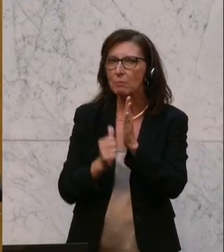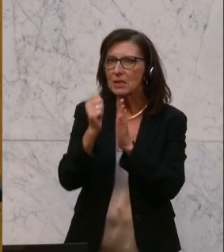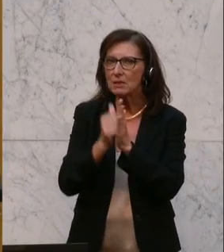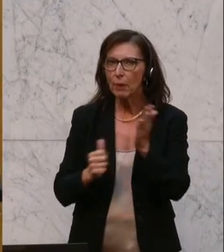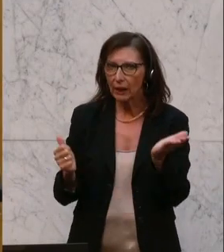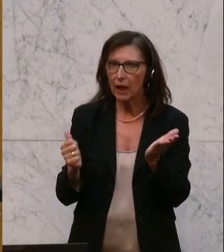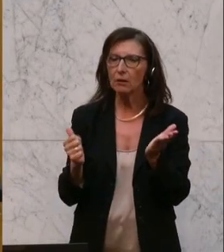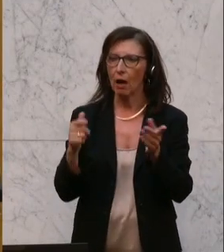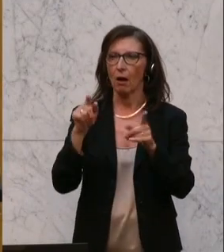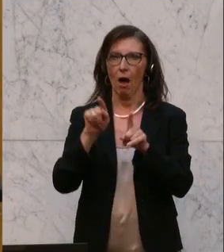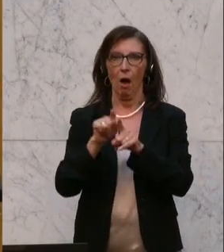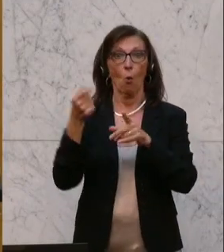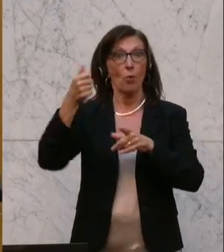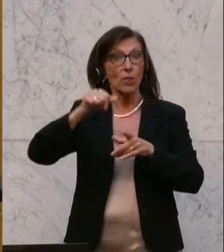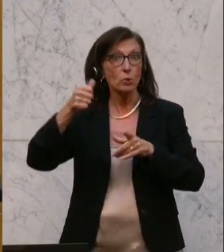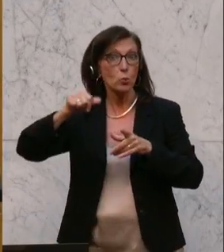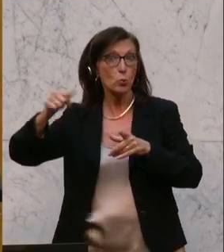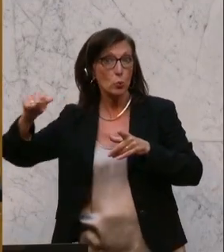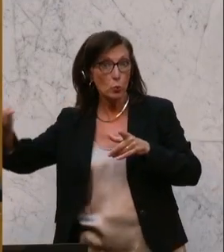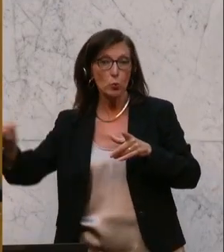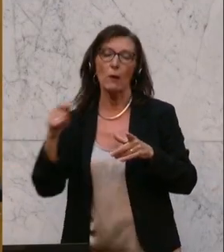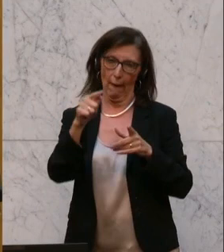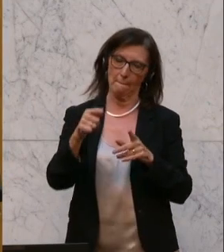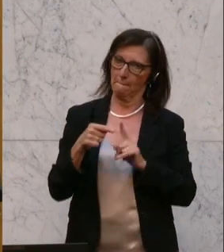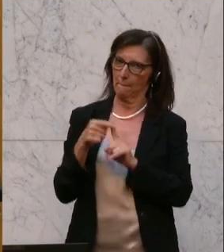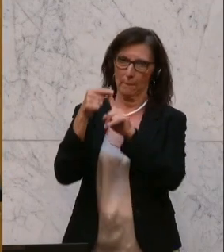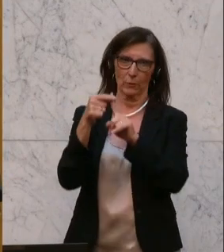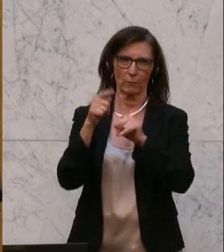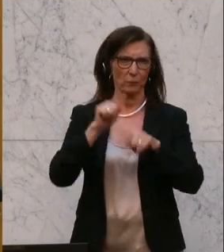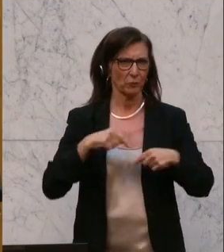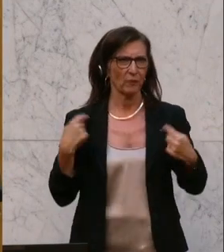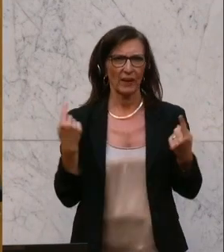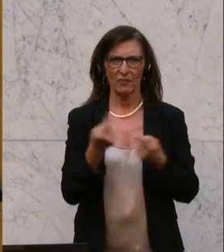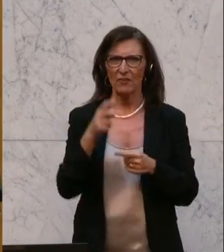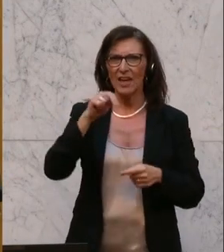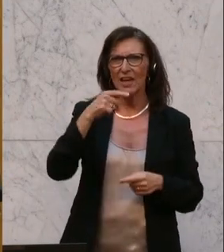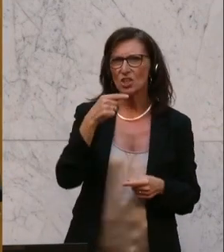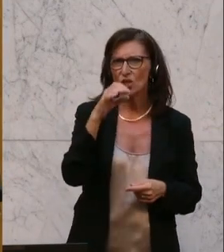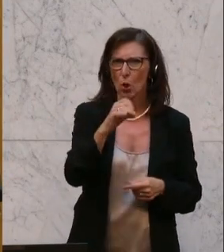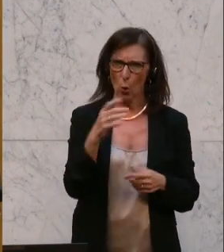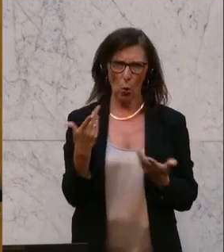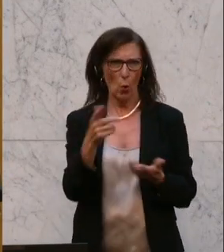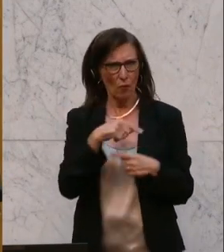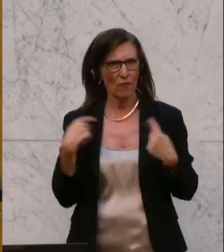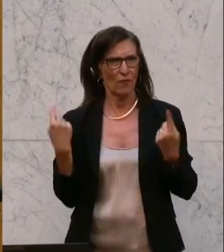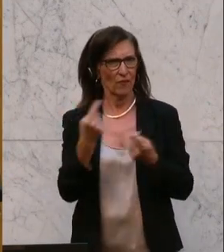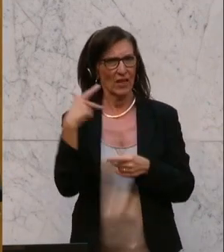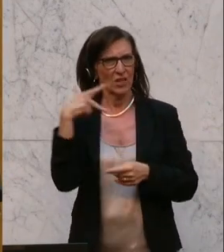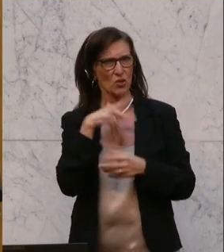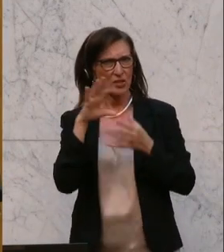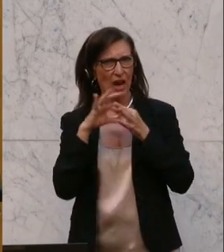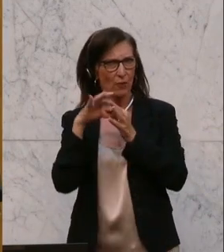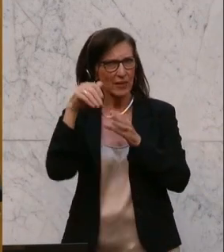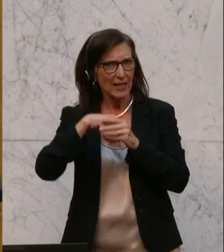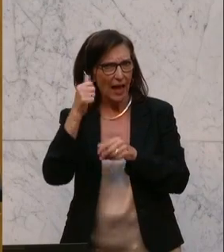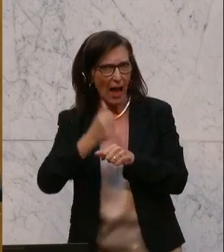erweitern. Auch das ist gerade für uns, die wir im Non-Profit-Bereich, in den sozialen Organisationen arbeiten, ein sehr, sehr wichtiger